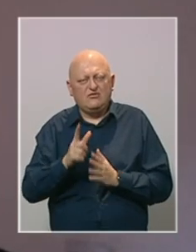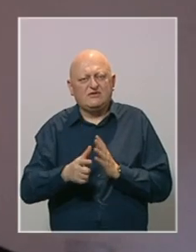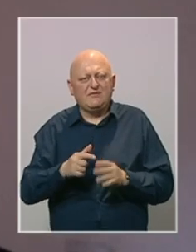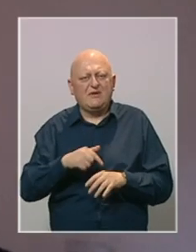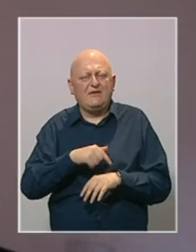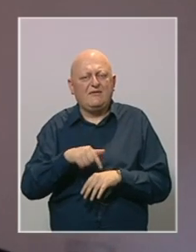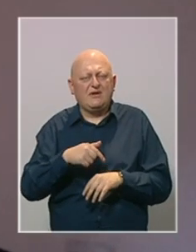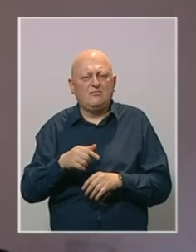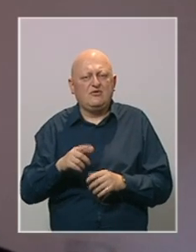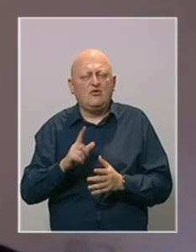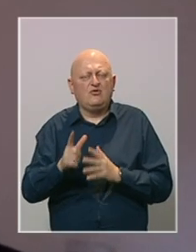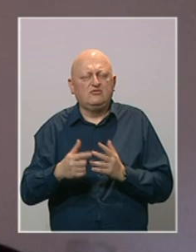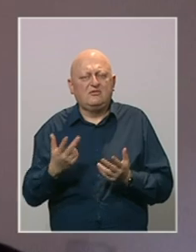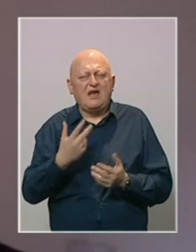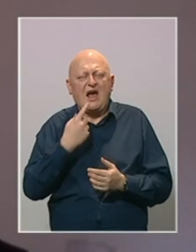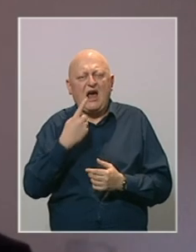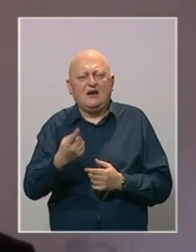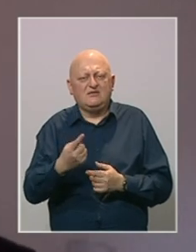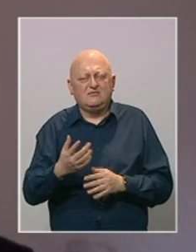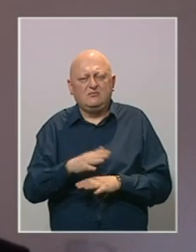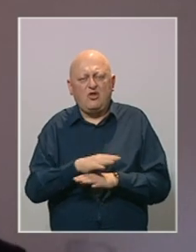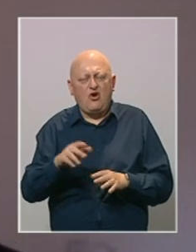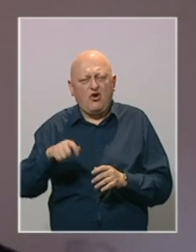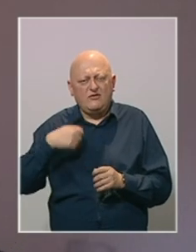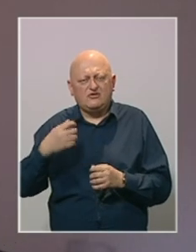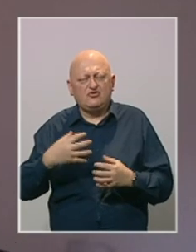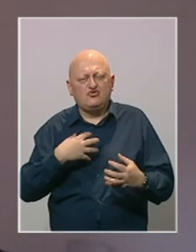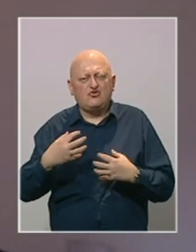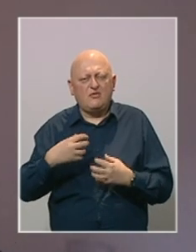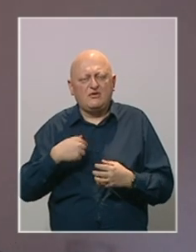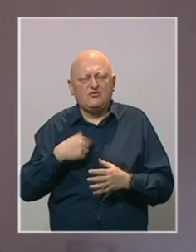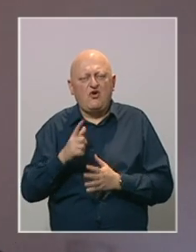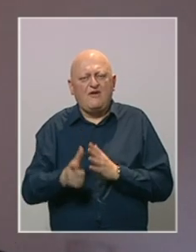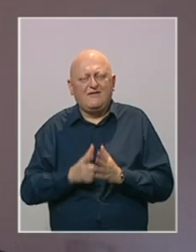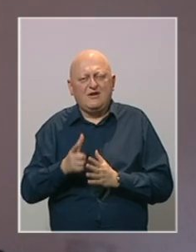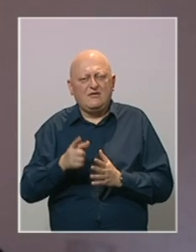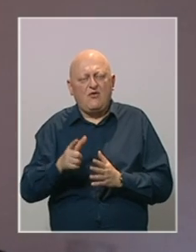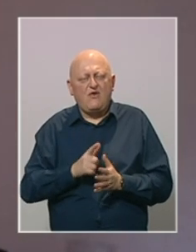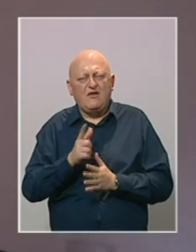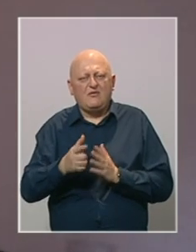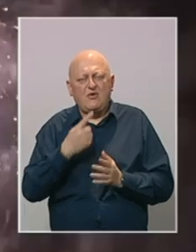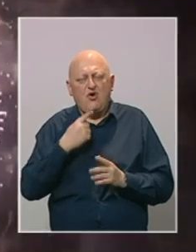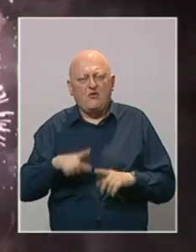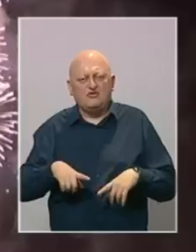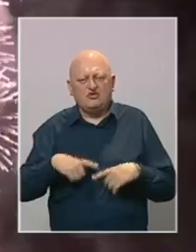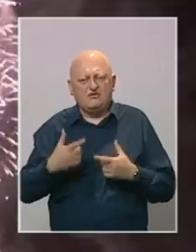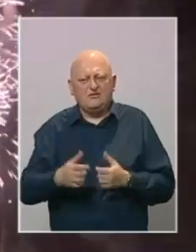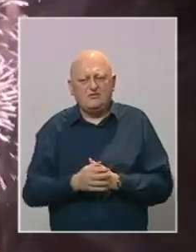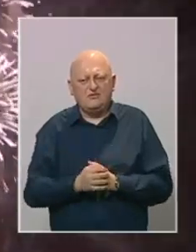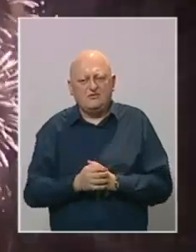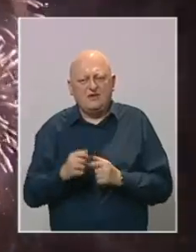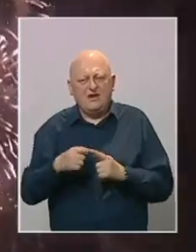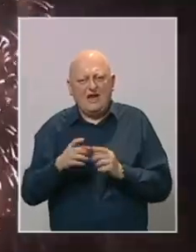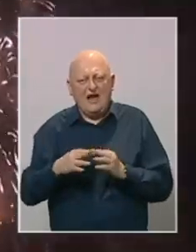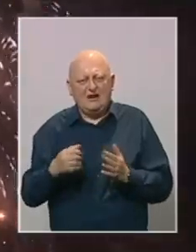bremenu i o savremenosti, da tako kažem. Bilo koji film je dokumentarac svog bremena, dakle ovo je vrijeme u kojem živimo. U